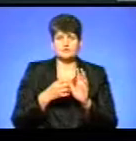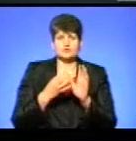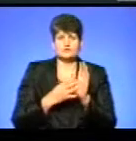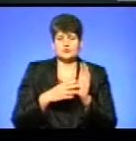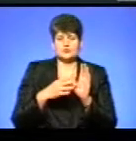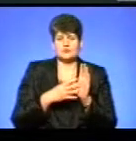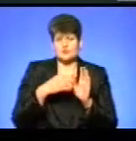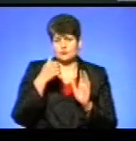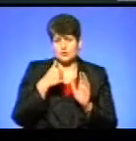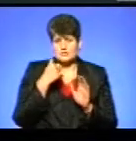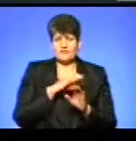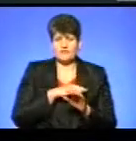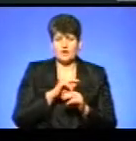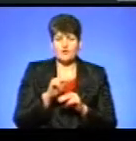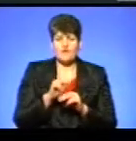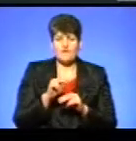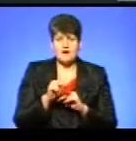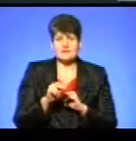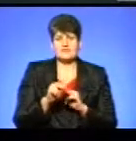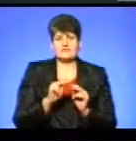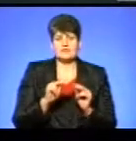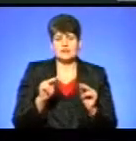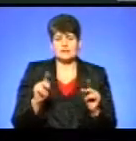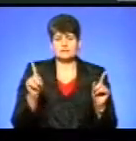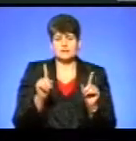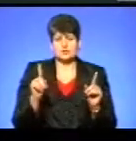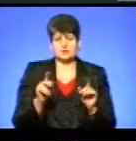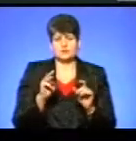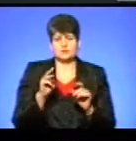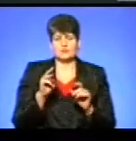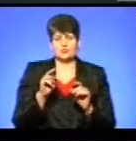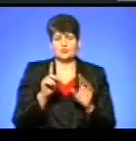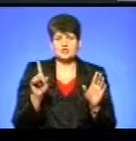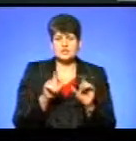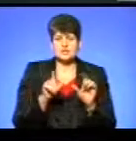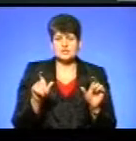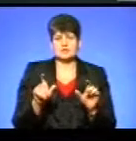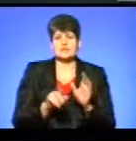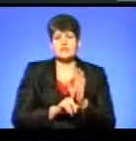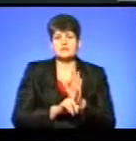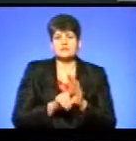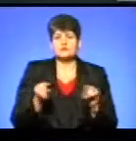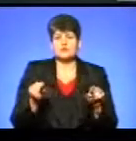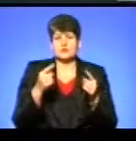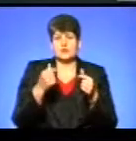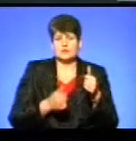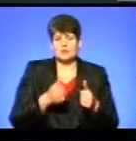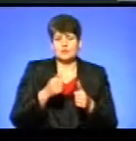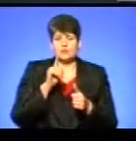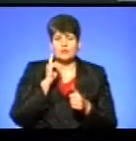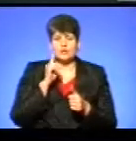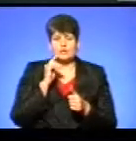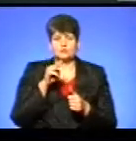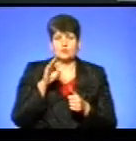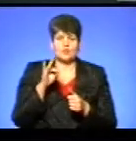вихованці Марона Старовецького, серед яких викладач Тернопільського музичного училища Богдан Жеграй, започаткували конкурс молодих трубачів.